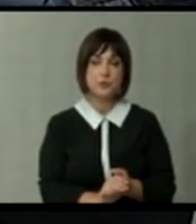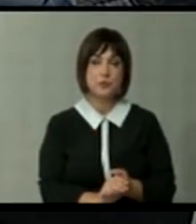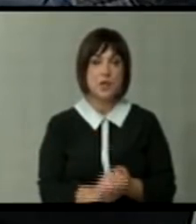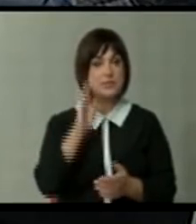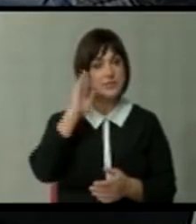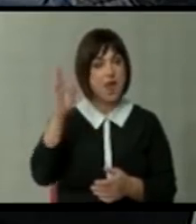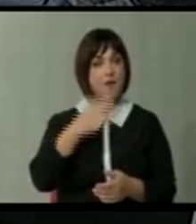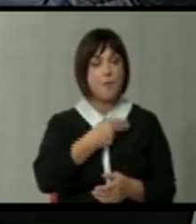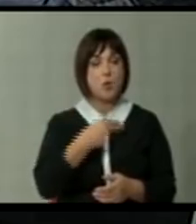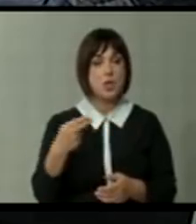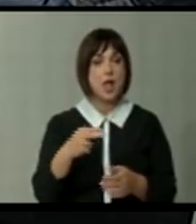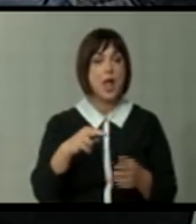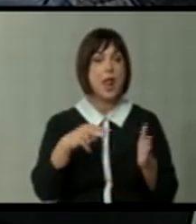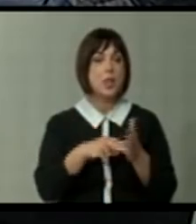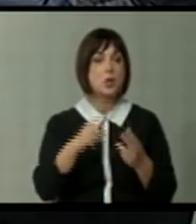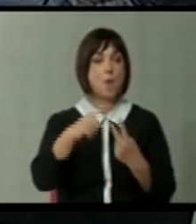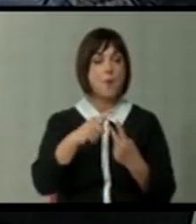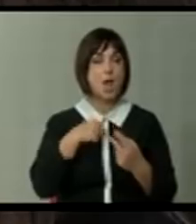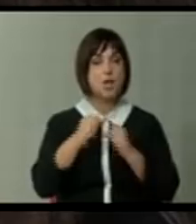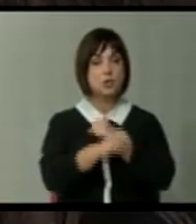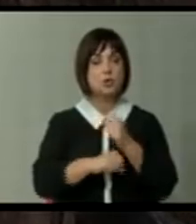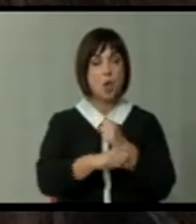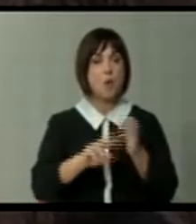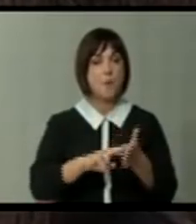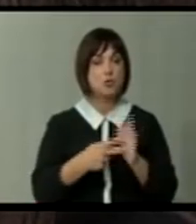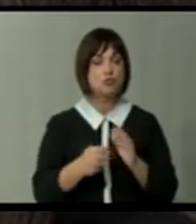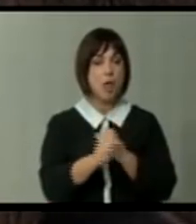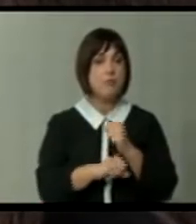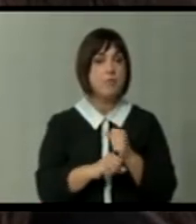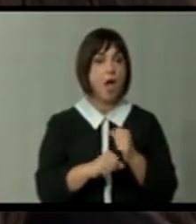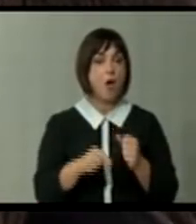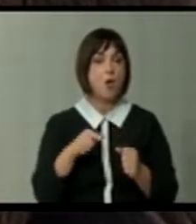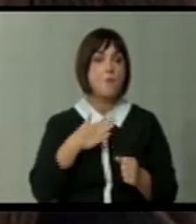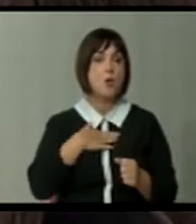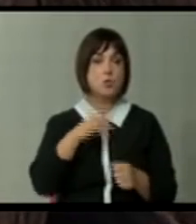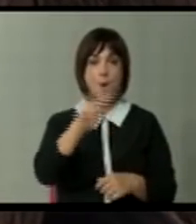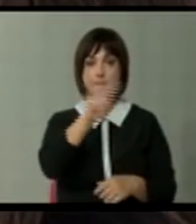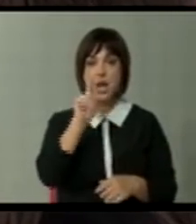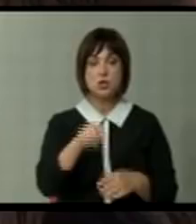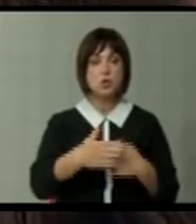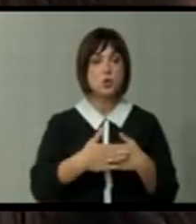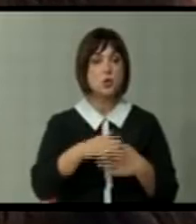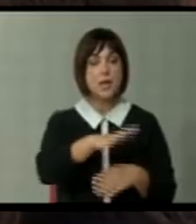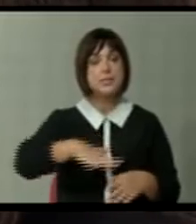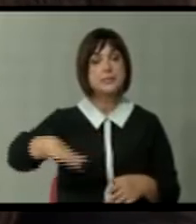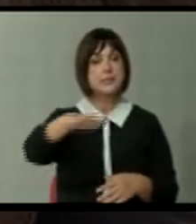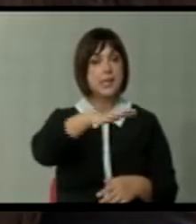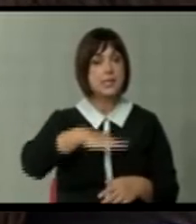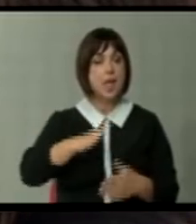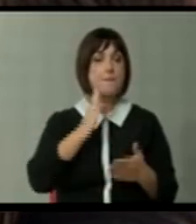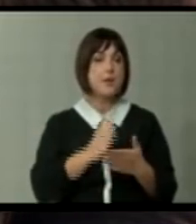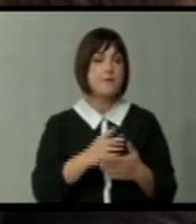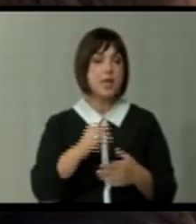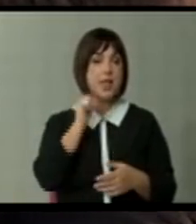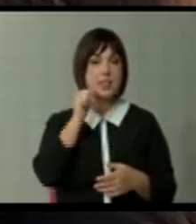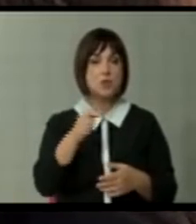Здраво, мојото име е Леонита Поповска и јас сум студент по политички науки. Мојото прашање се однесува кон сита. Бидејќи